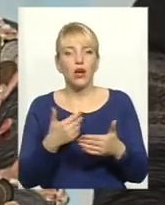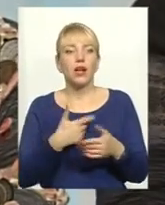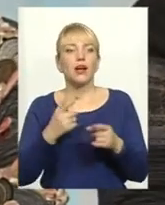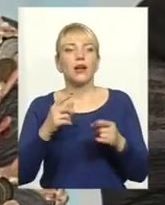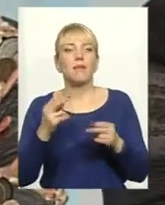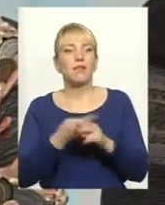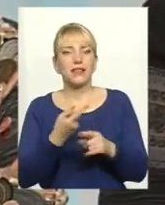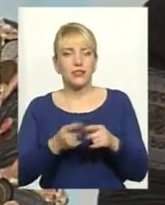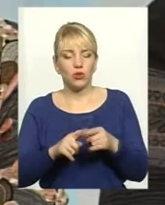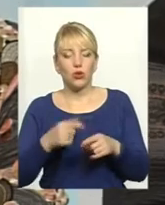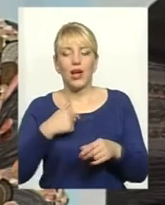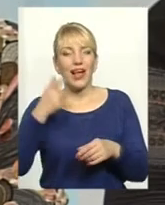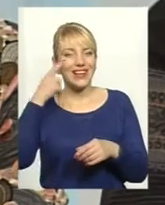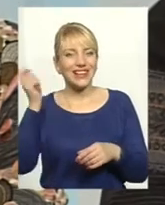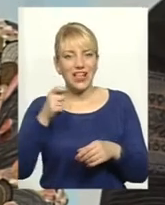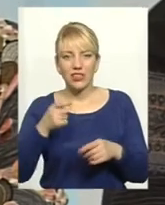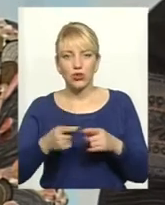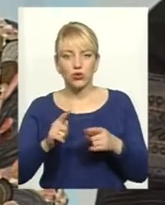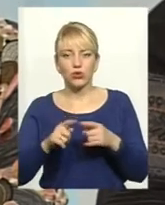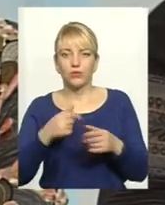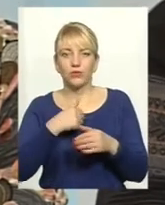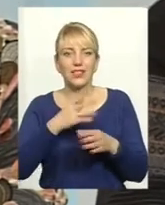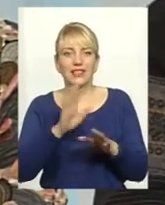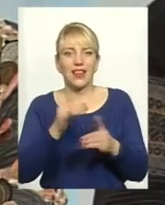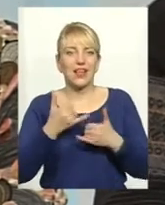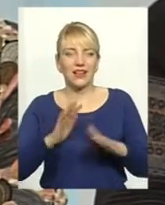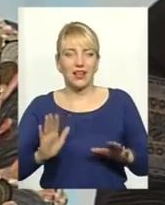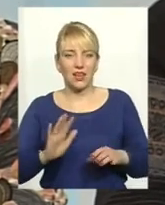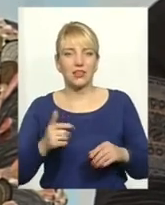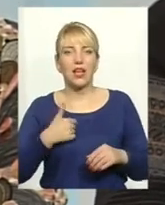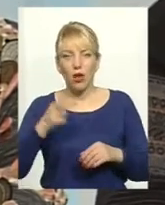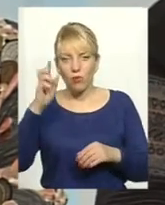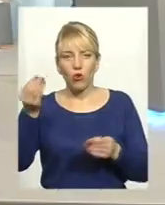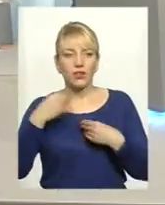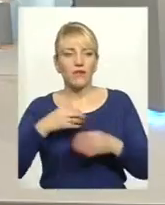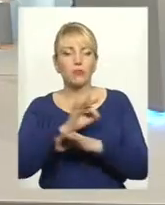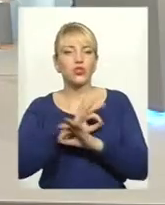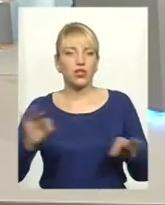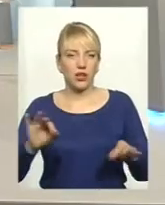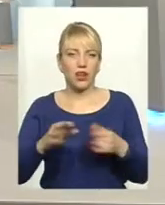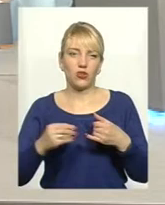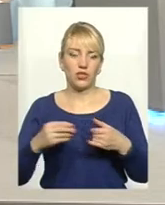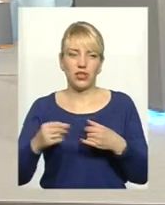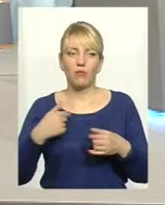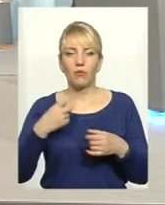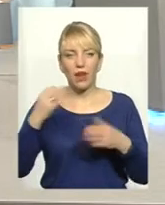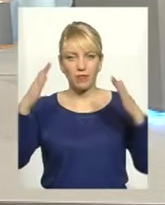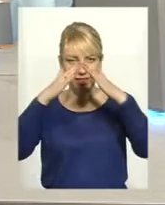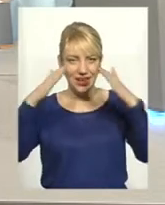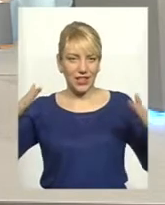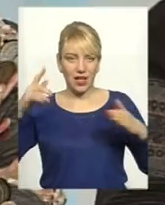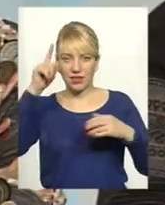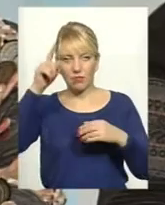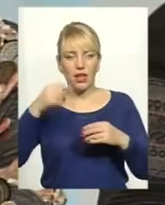Китайська, це не для нас, нам Бог дав шикарну землю, і нам ця екзотика не потрібна, нам на дахах не треба вирощувати, нам на землі треба